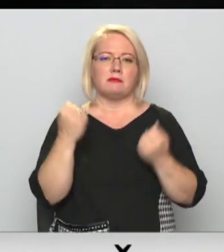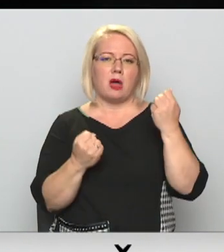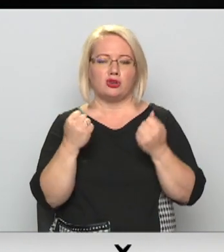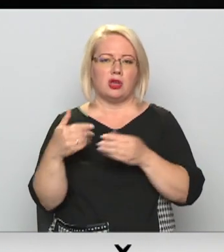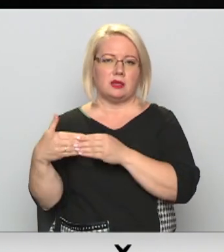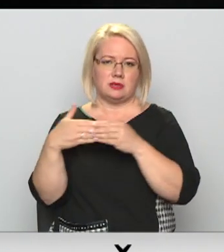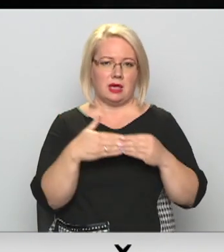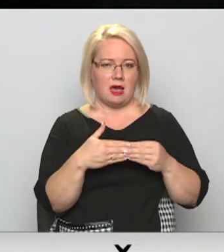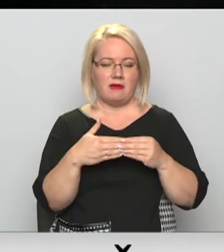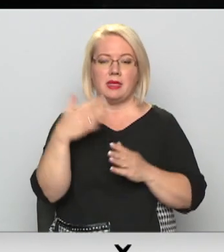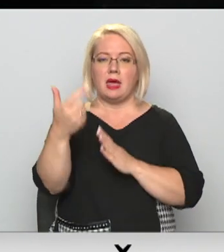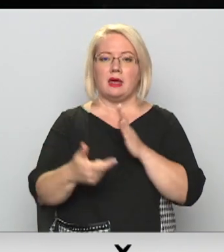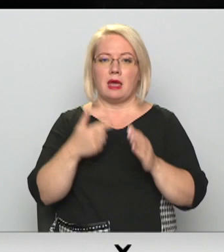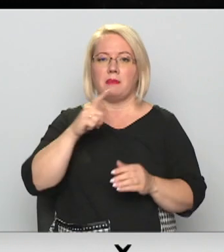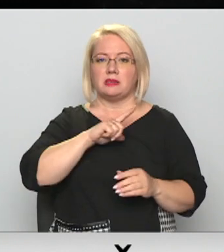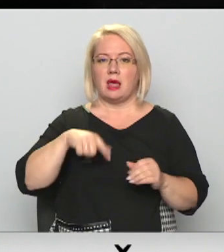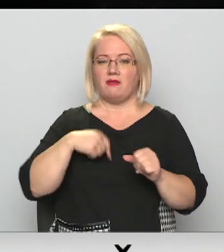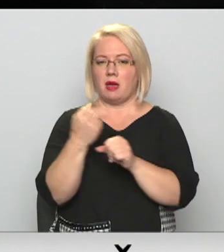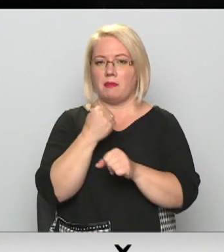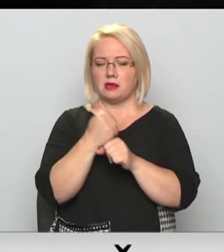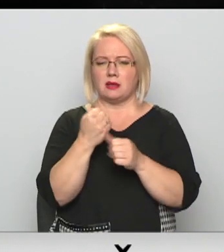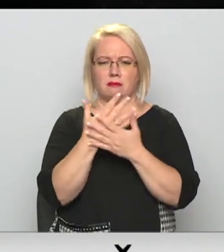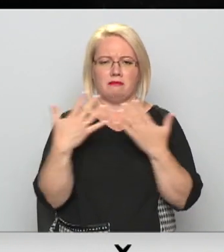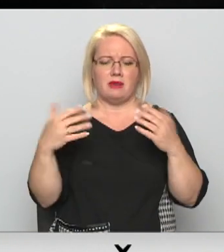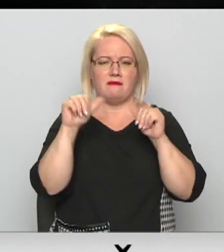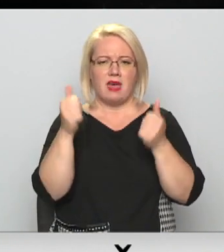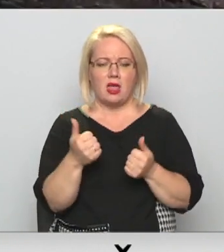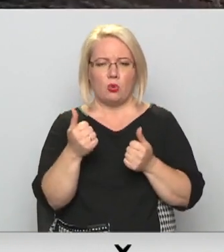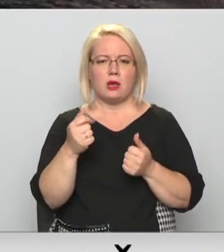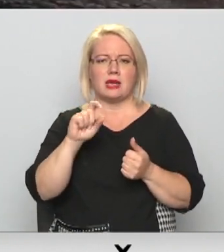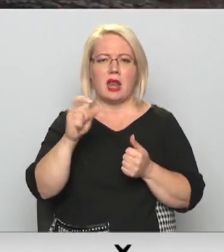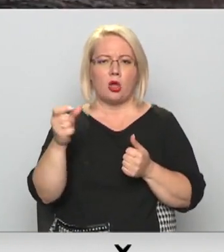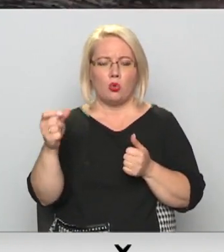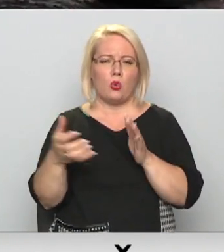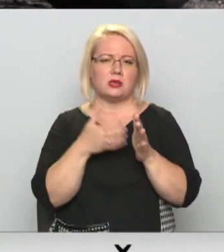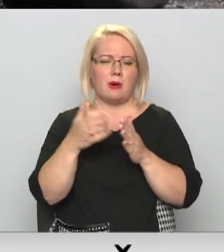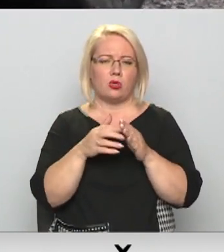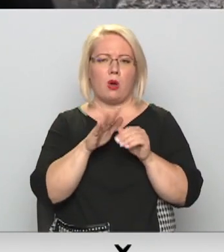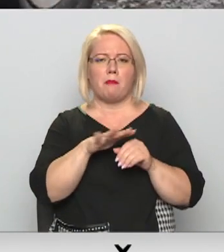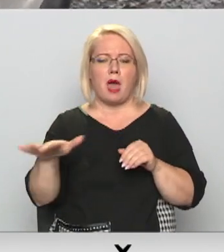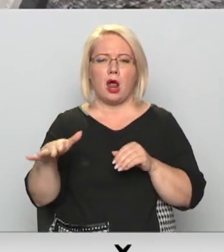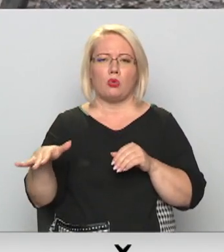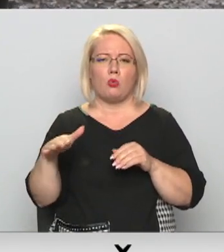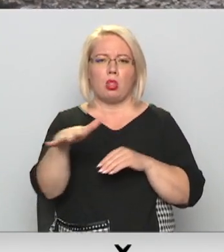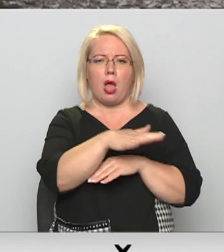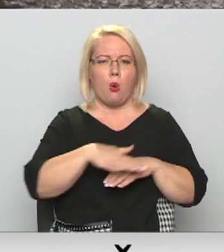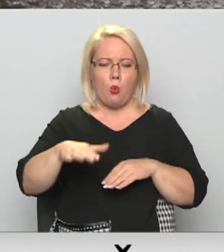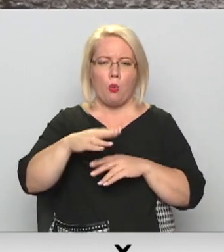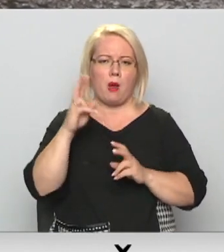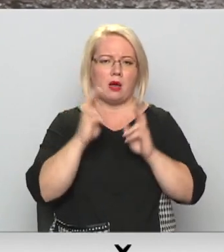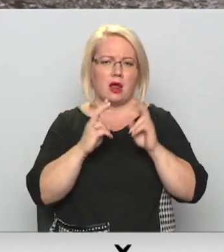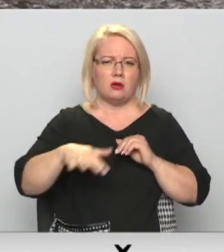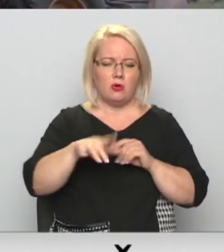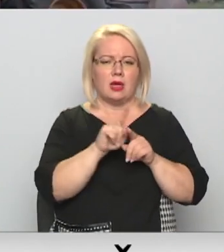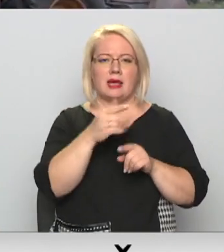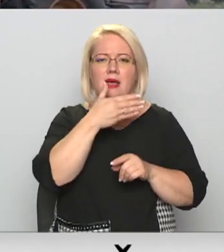ievada. Riepas Latvijā pārstrādā vairākos veidos, piemēram granulās, ko var izmantot bērnu laukumu un citu segumu ražošanā, kā arī siltuma